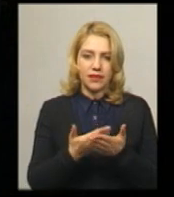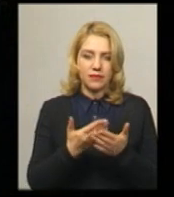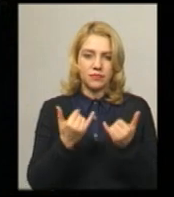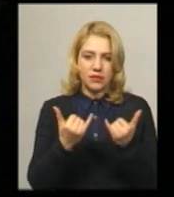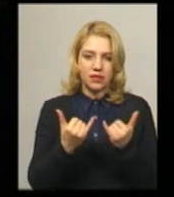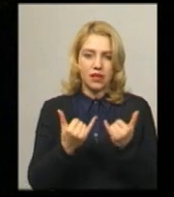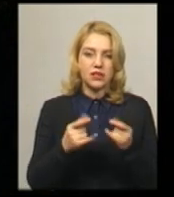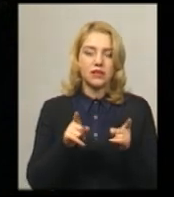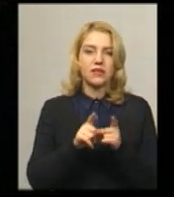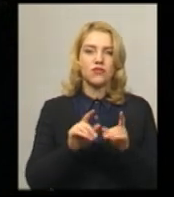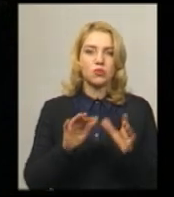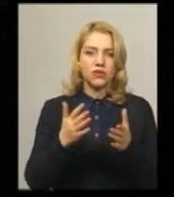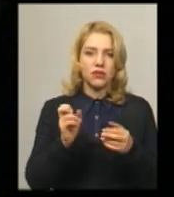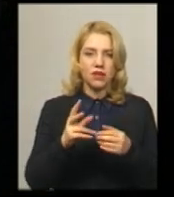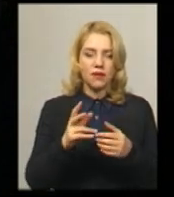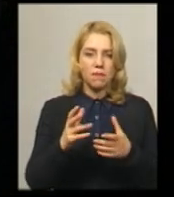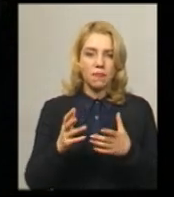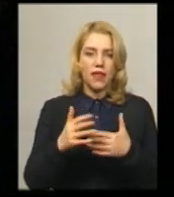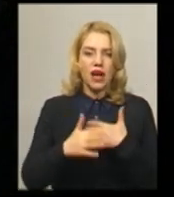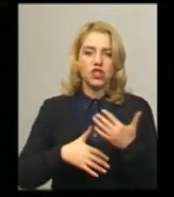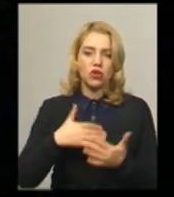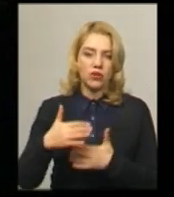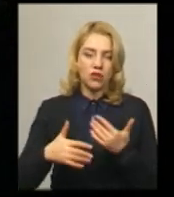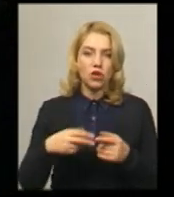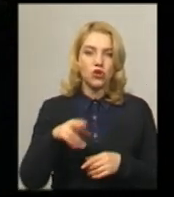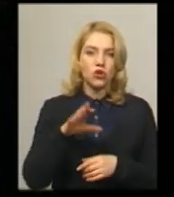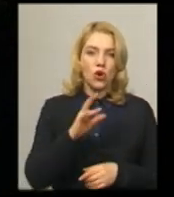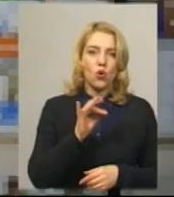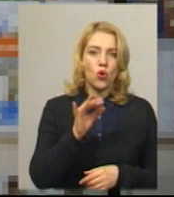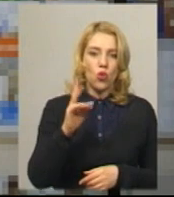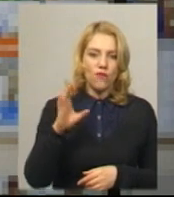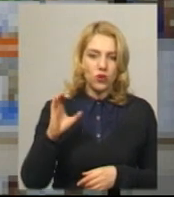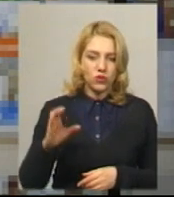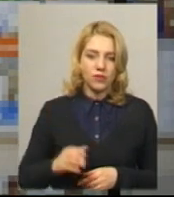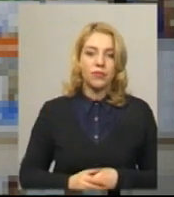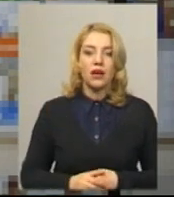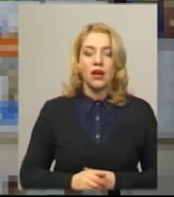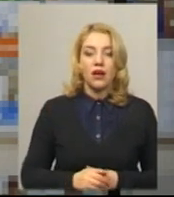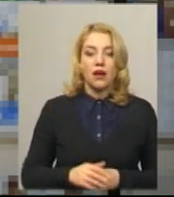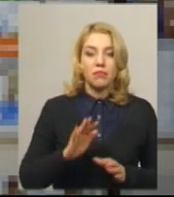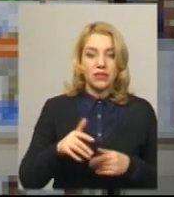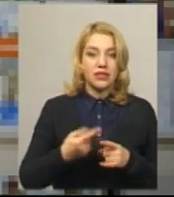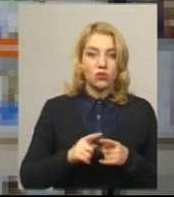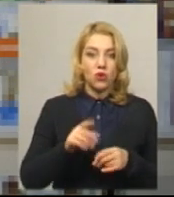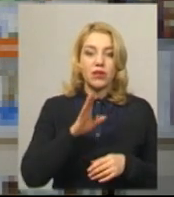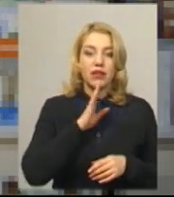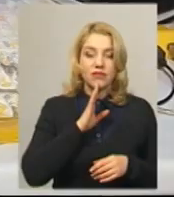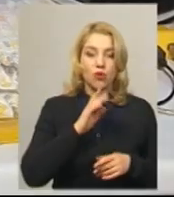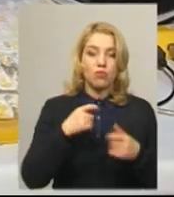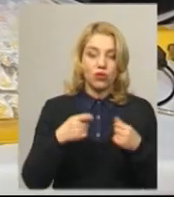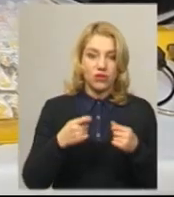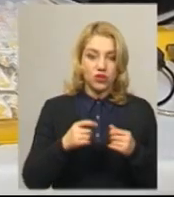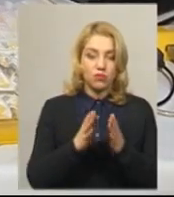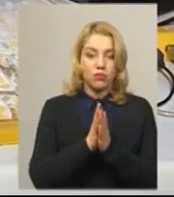Україні відбувається такий ажіотаж стосовно коронавірусу. Віктор Бурлик додає, після того як покупчиня попросила сертифікат якості, його їй не надали.